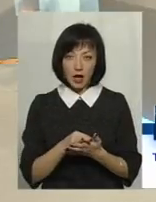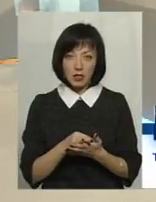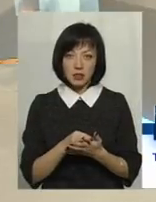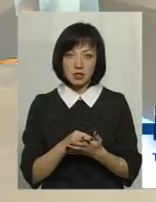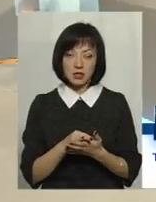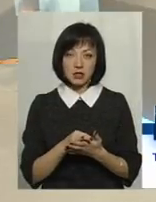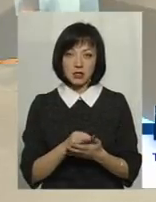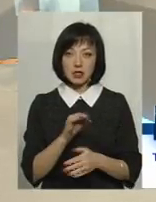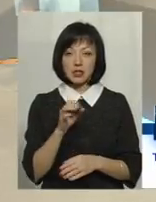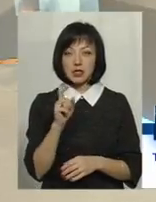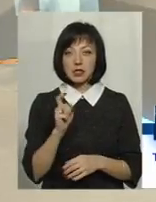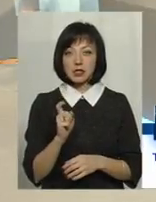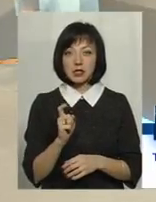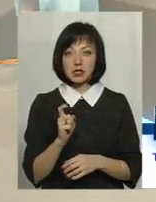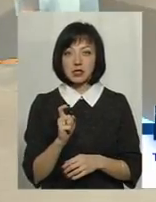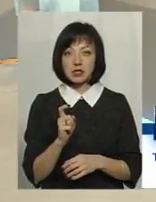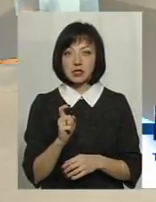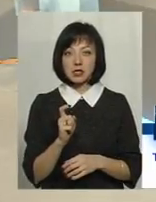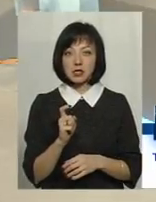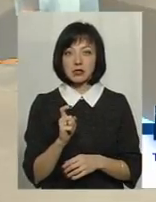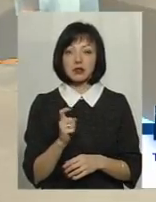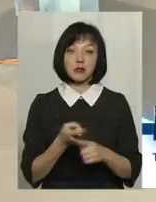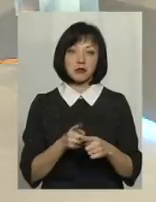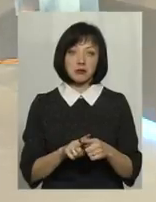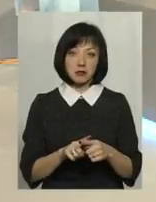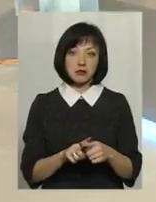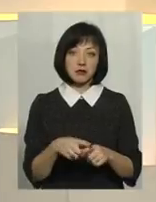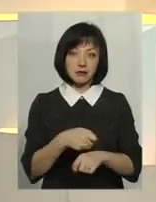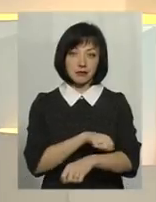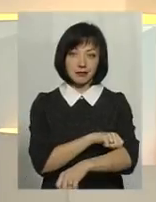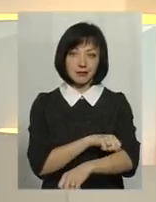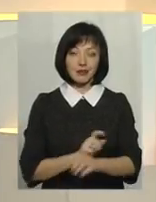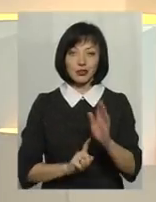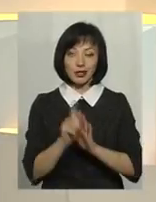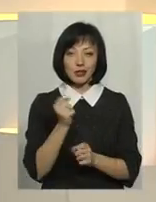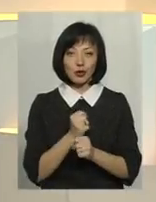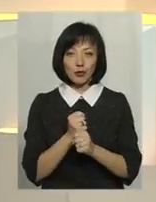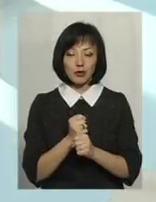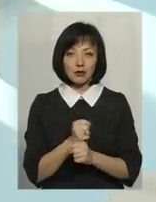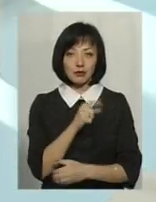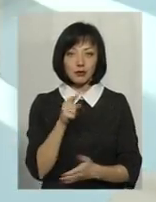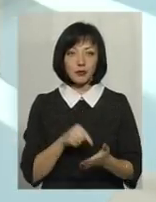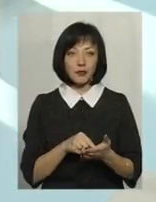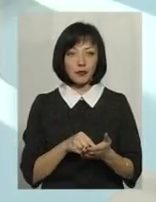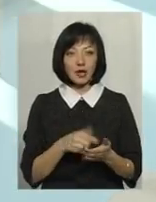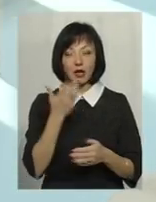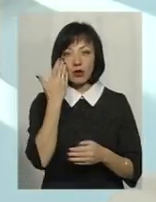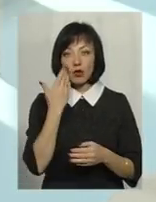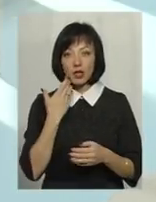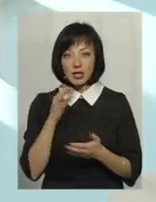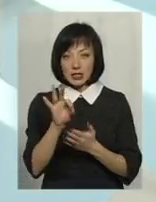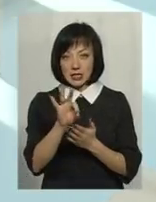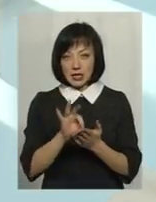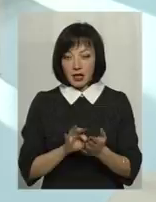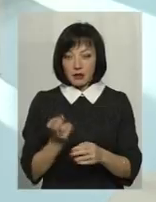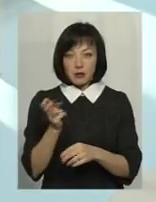засукувати рукава і починати щось робити. Ви знаєте, коли зараз приходиш,